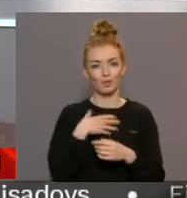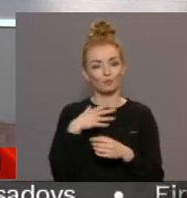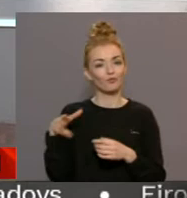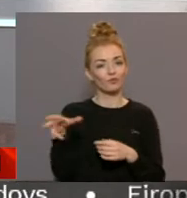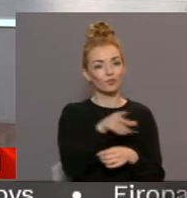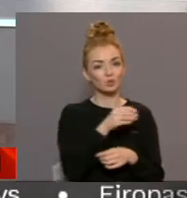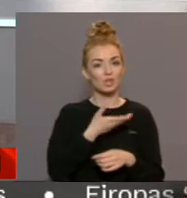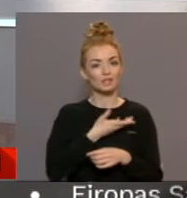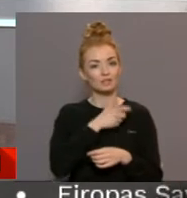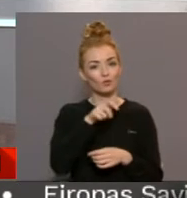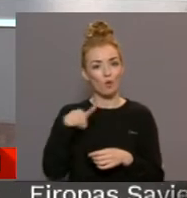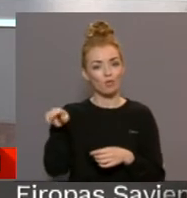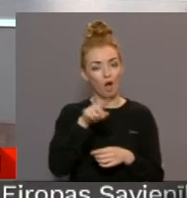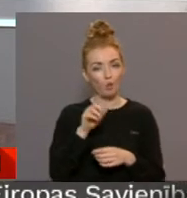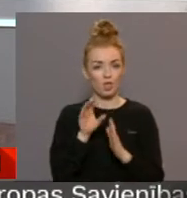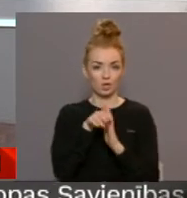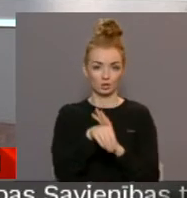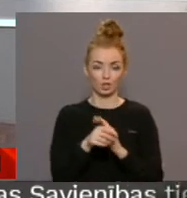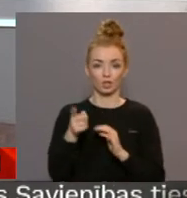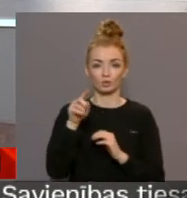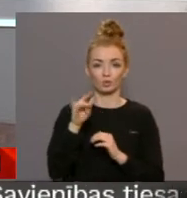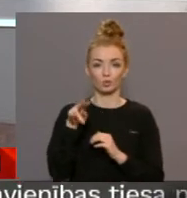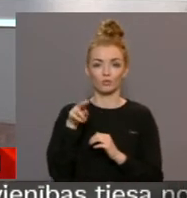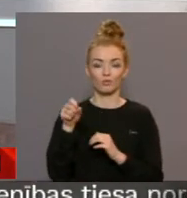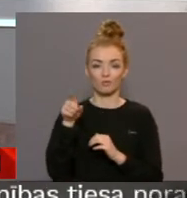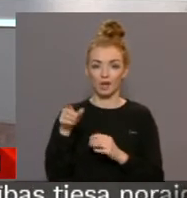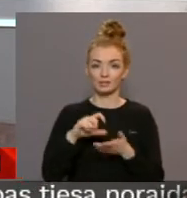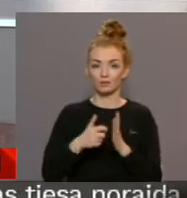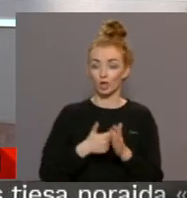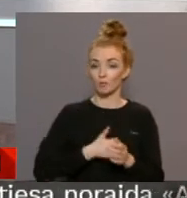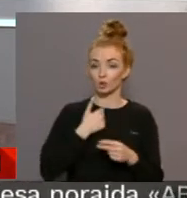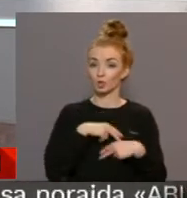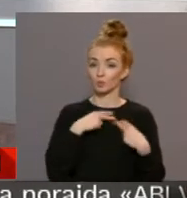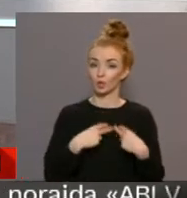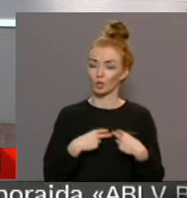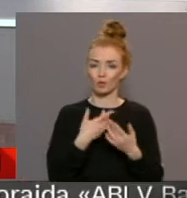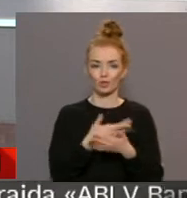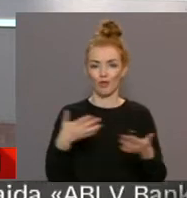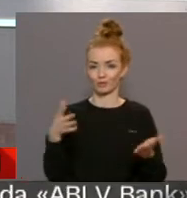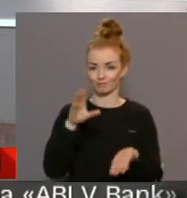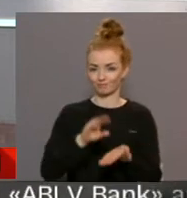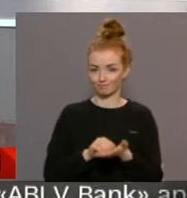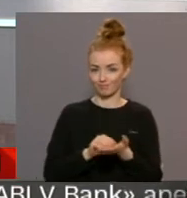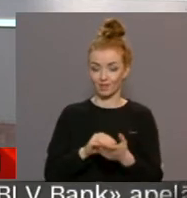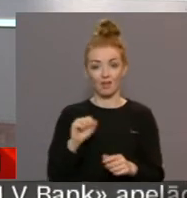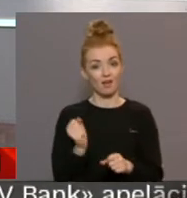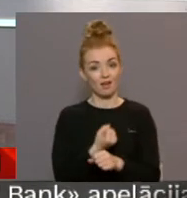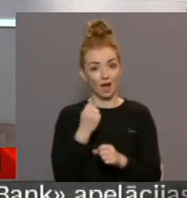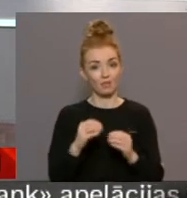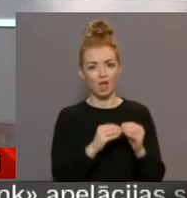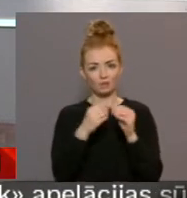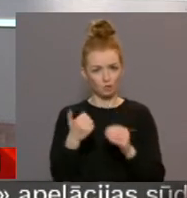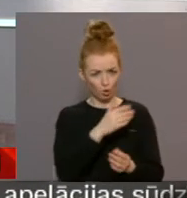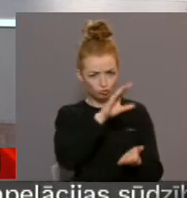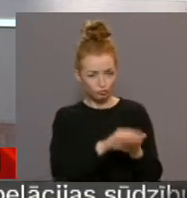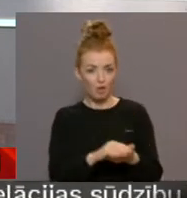iedzīvotāju iesaistīšanās. Skrundas novadā dzīvokļu īpašnieku biedrībām ir dažāda pieredze – mērāma gan vairāk nekā desmit